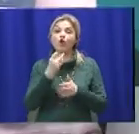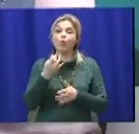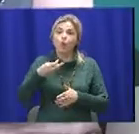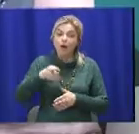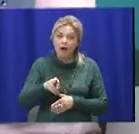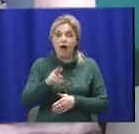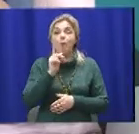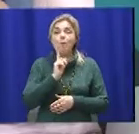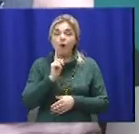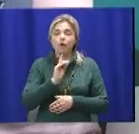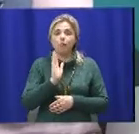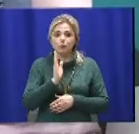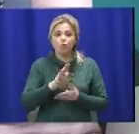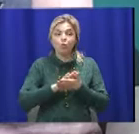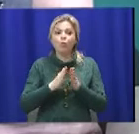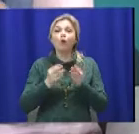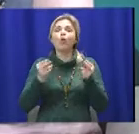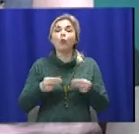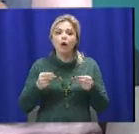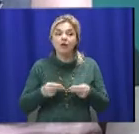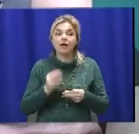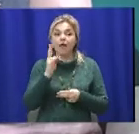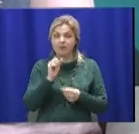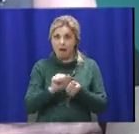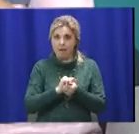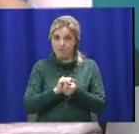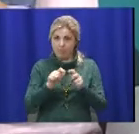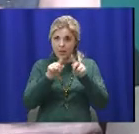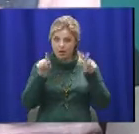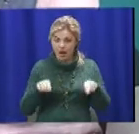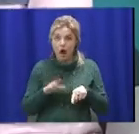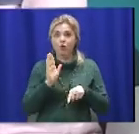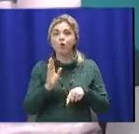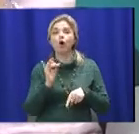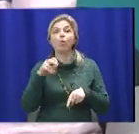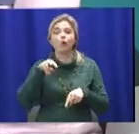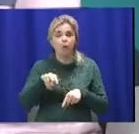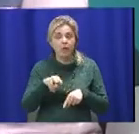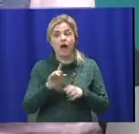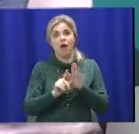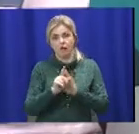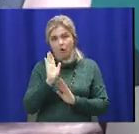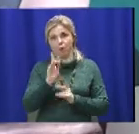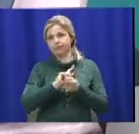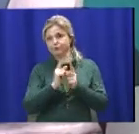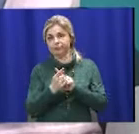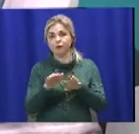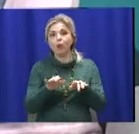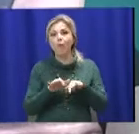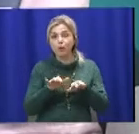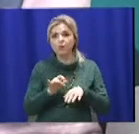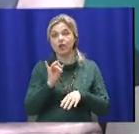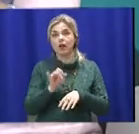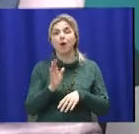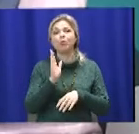це поки будуть угоди, декларації на папері. І лише з липня місяця це будуть комп'ютери, оснащення, і тоді вже ми, буде,